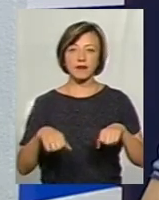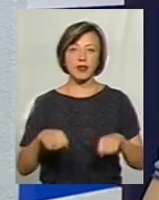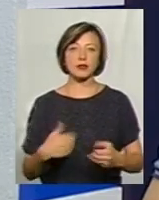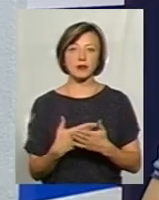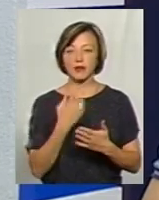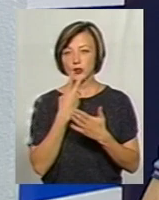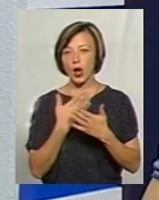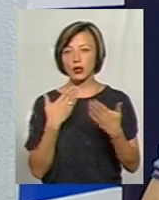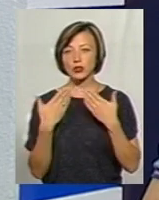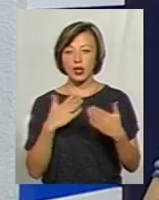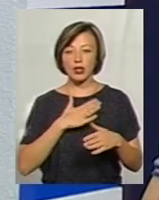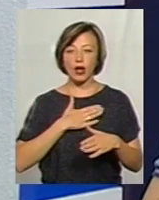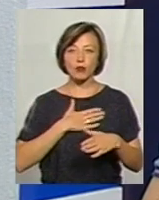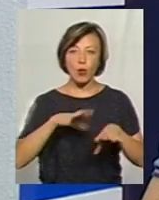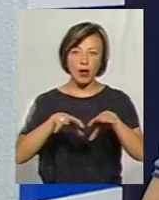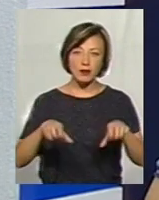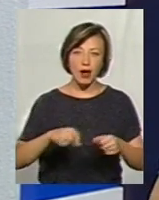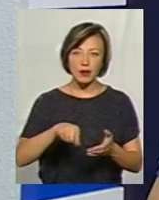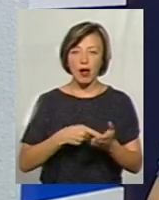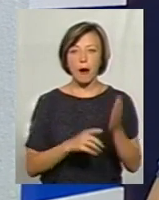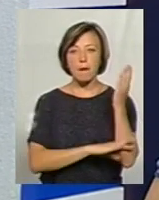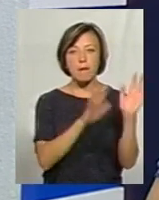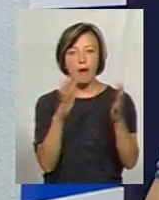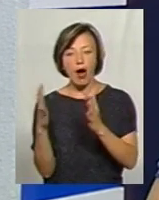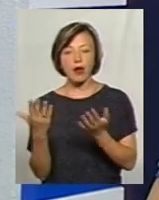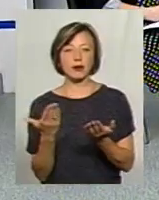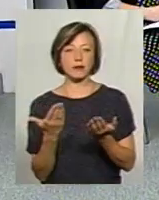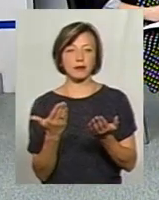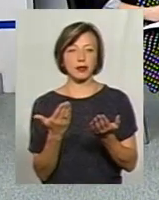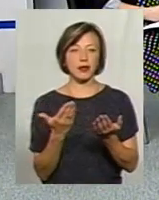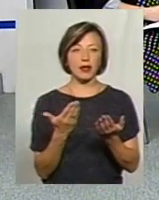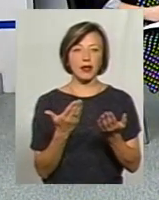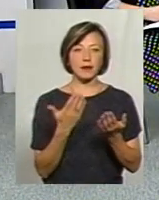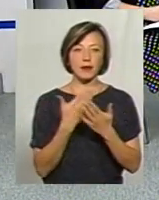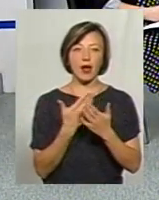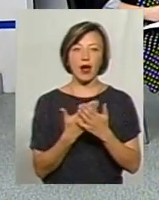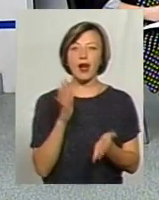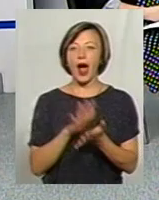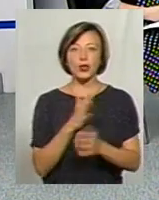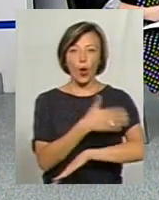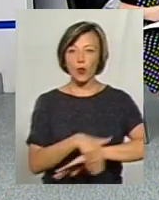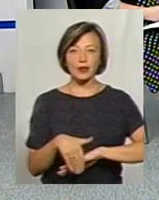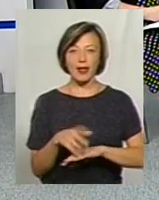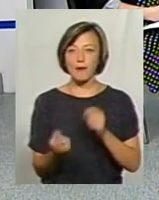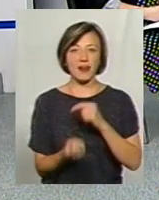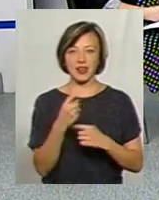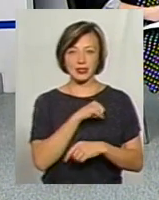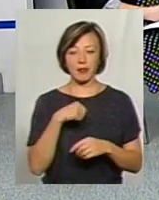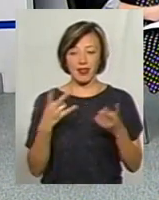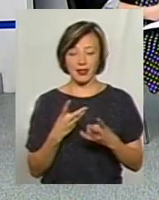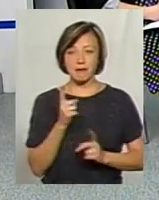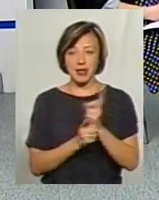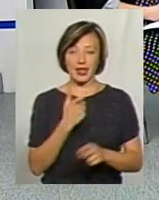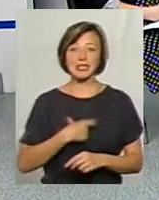допустим, к тому же нашому місцевому городському, да, к нашим паркам. Та грязь на вулицах не з'являється сама по себе. Тобто, треба меніць себе знутри,